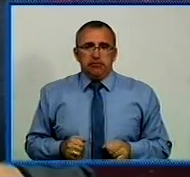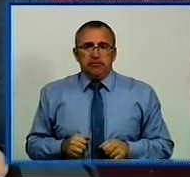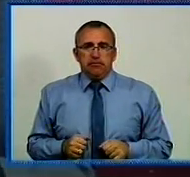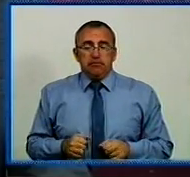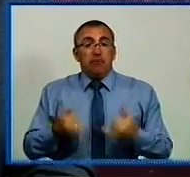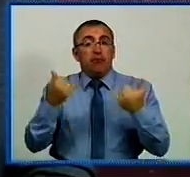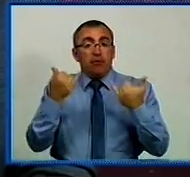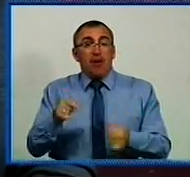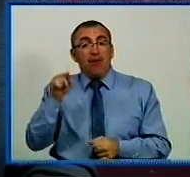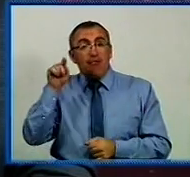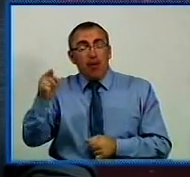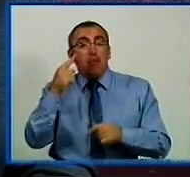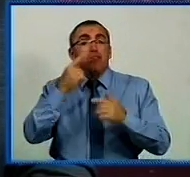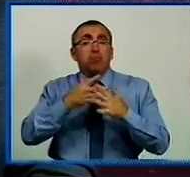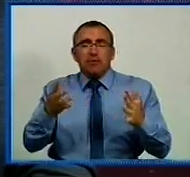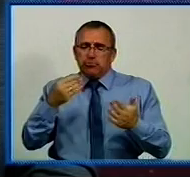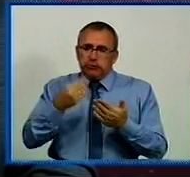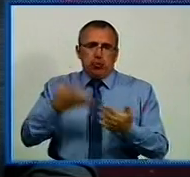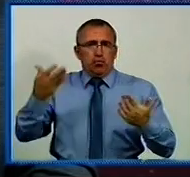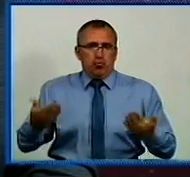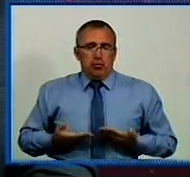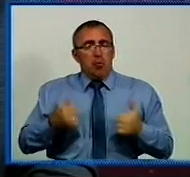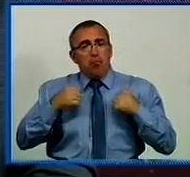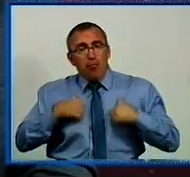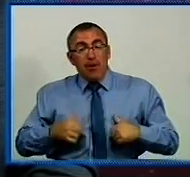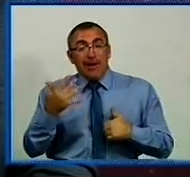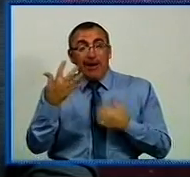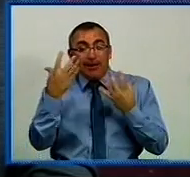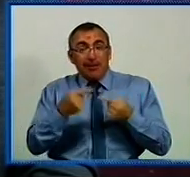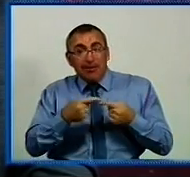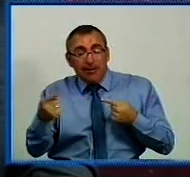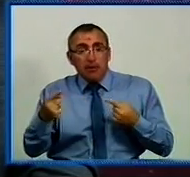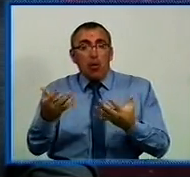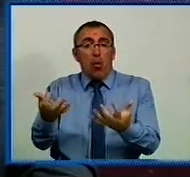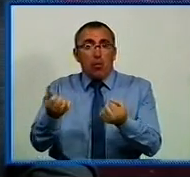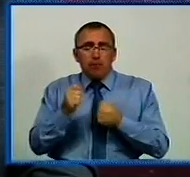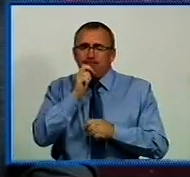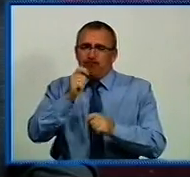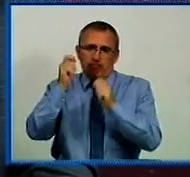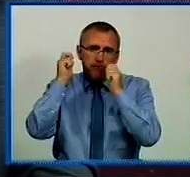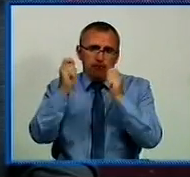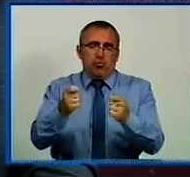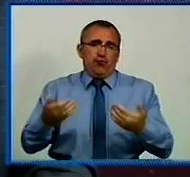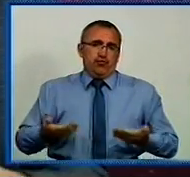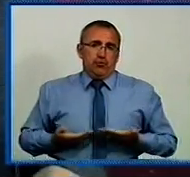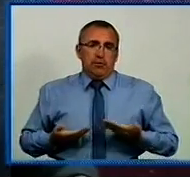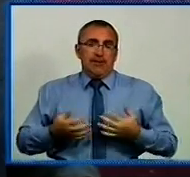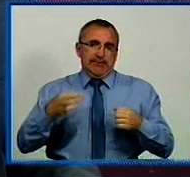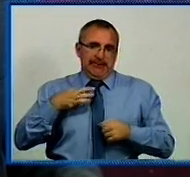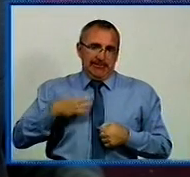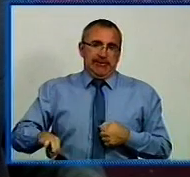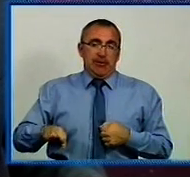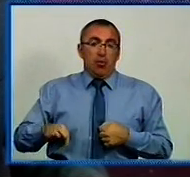Тепер він більше цінує життя і спокій. А кілька днів тому отримав найбільший подарунок в житті – сина.